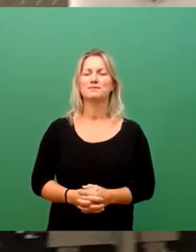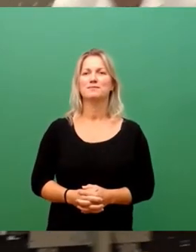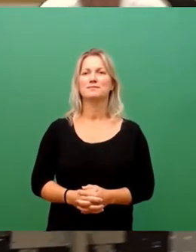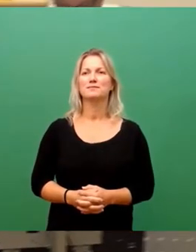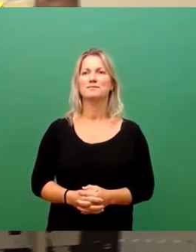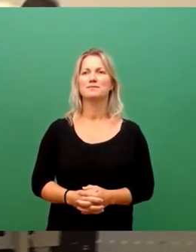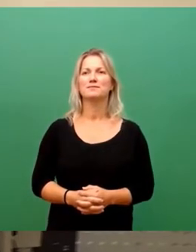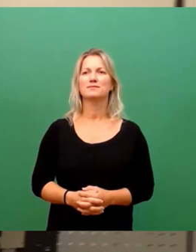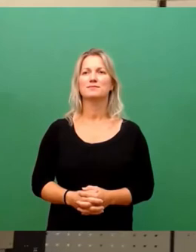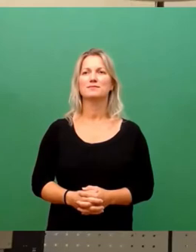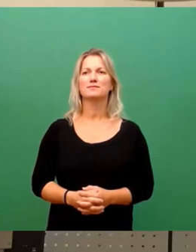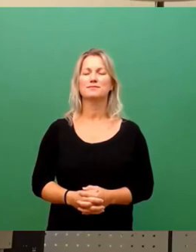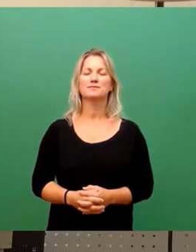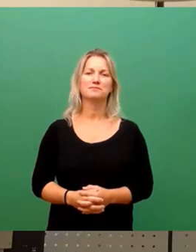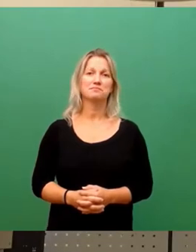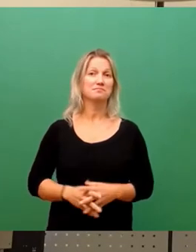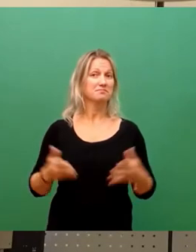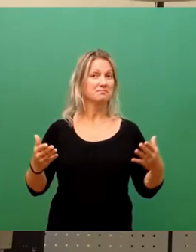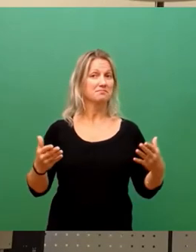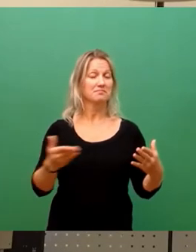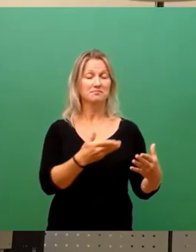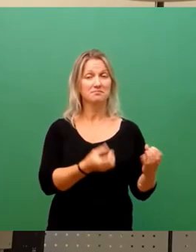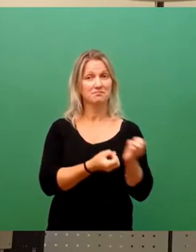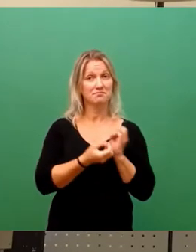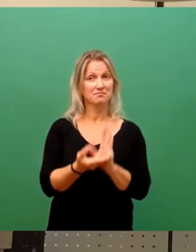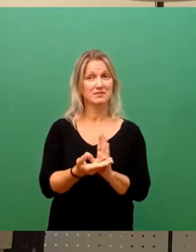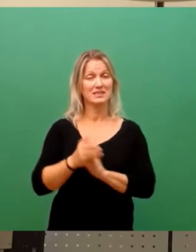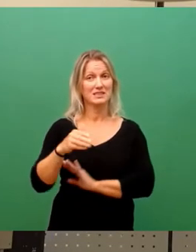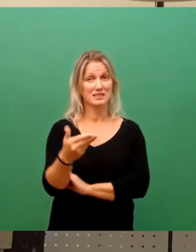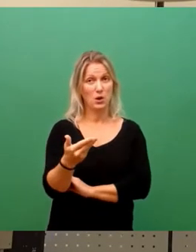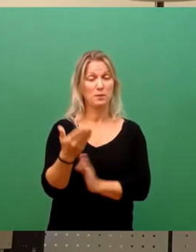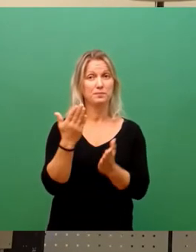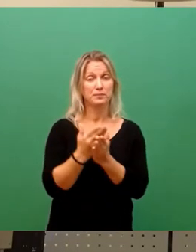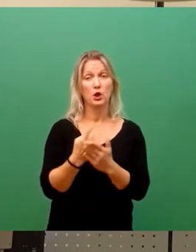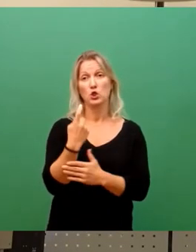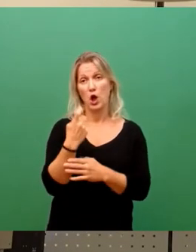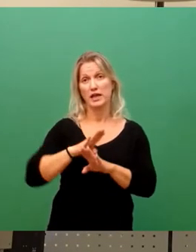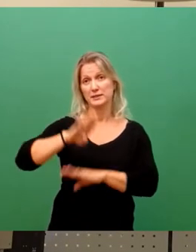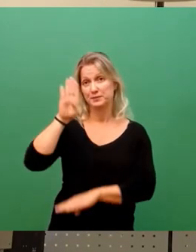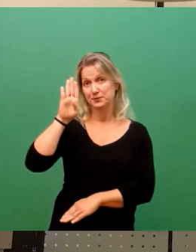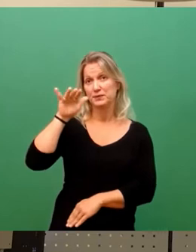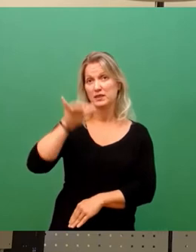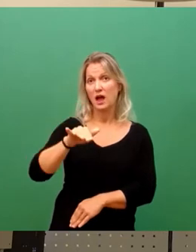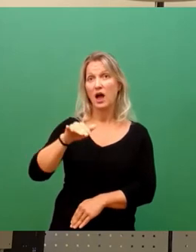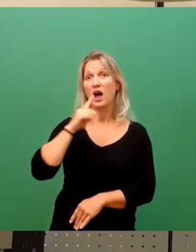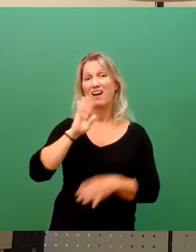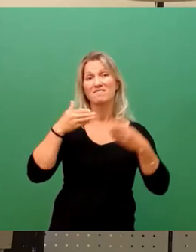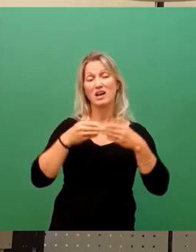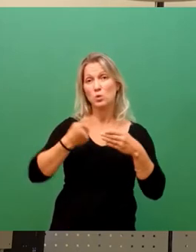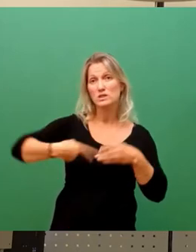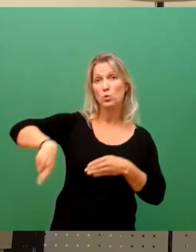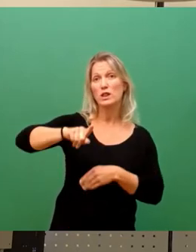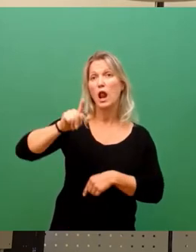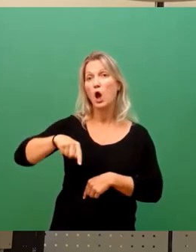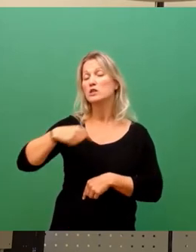Soweit zur Einbringung des Ergänzungsantrags. Und da ich noch eine Wortmeldung habe, würde ich jetzt nie in die Fraktionsrunde einsteigen, sondern Herrn Dr.